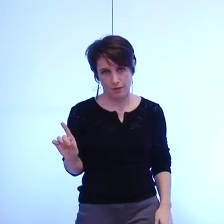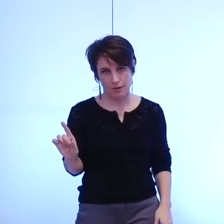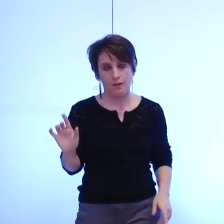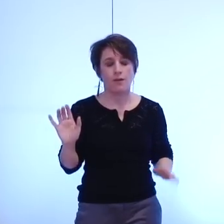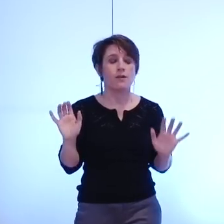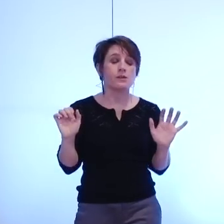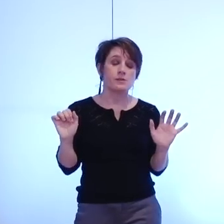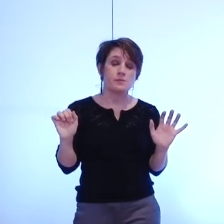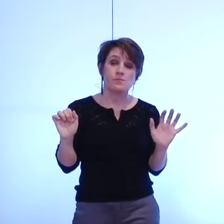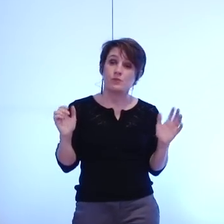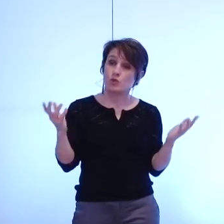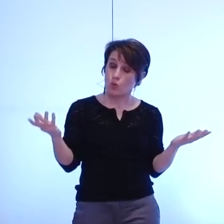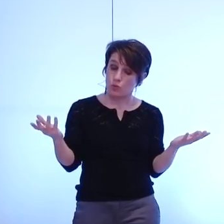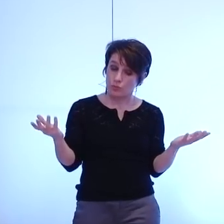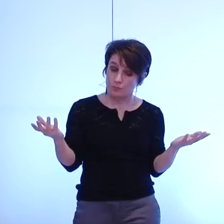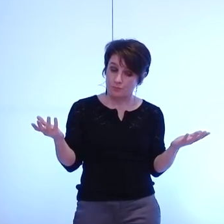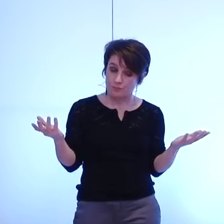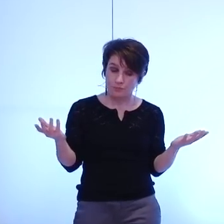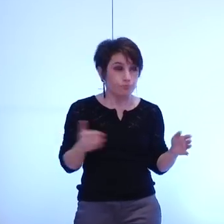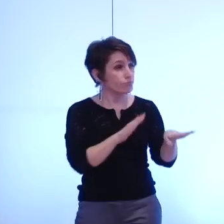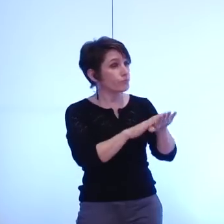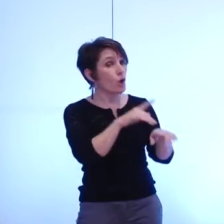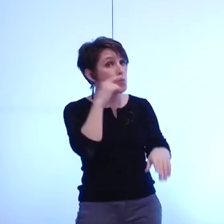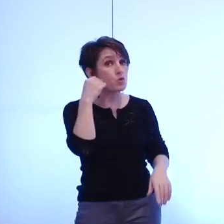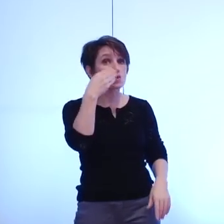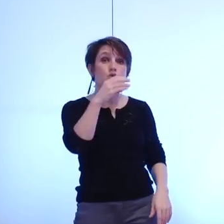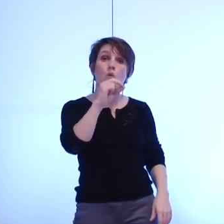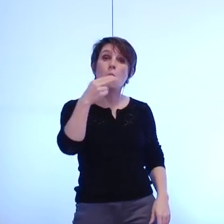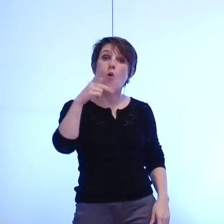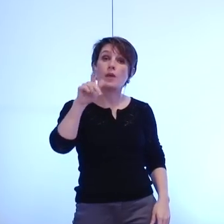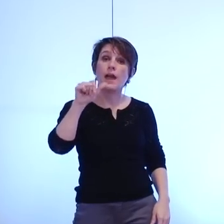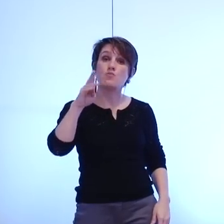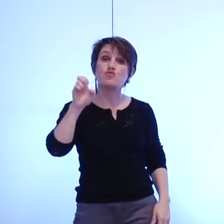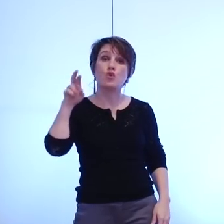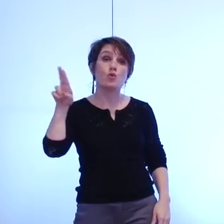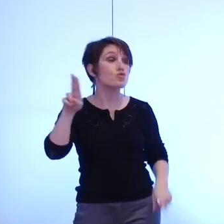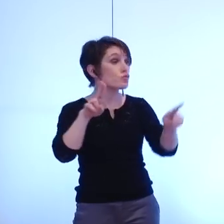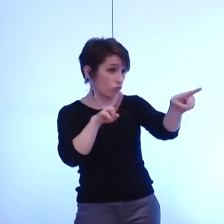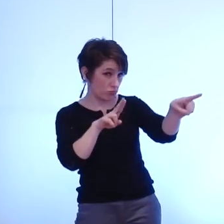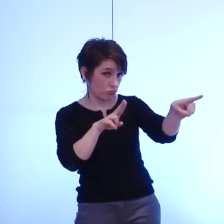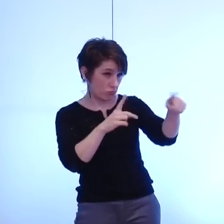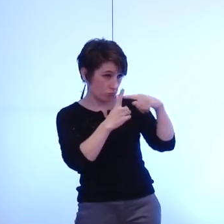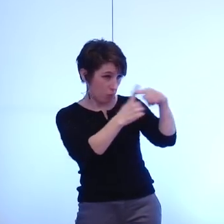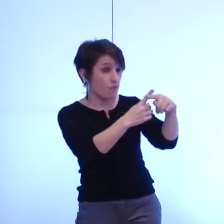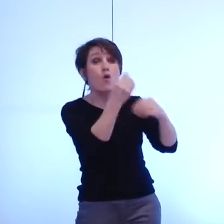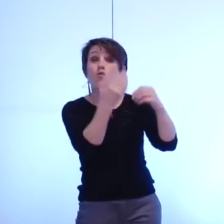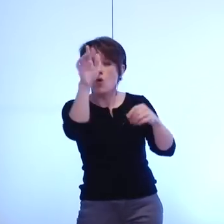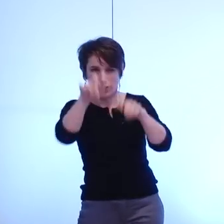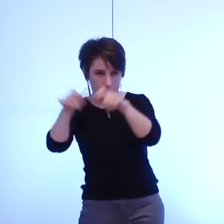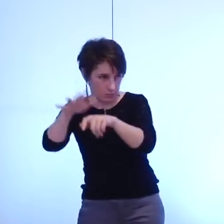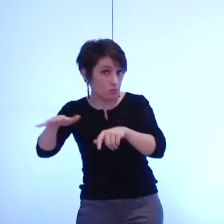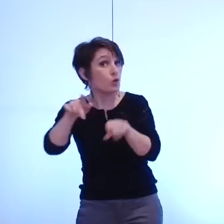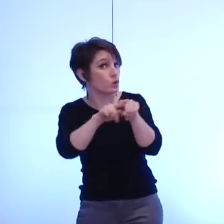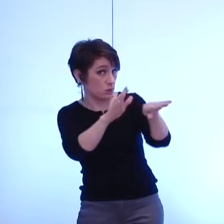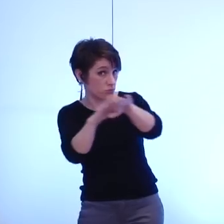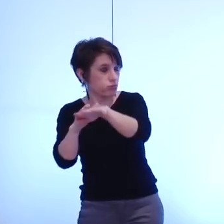je veux dire à Yann mon gaburu mais ça peut s'adresser à d'autres en l'occurrence c'est lui présentement